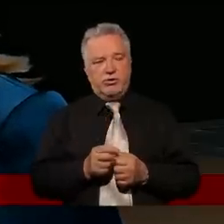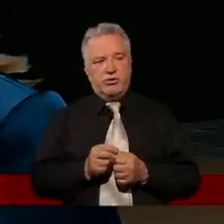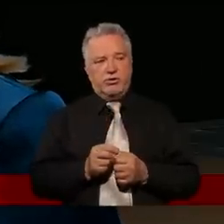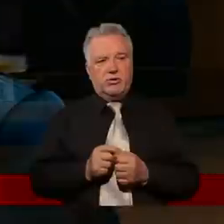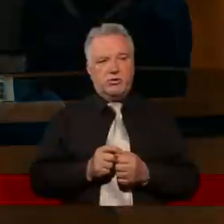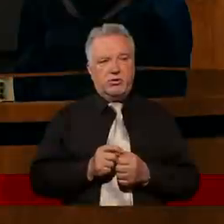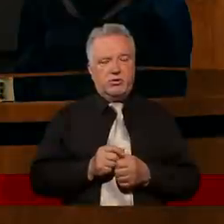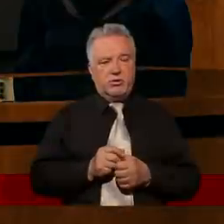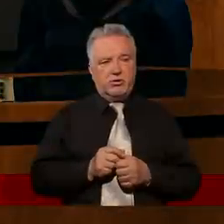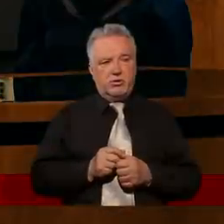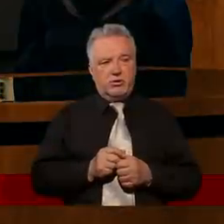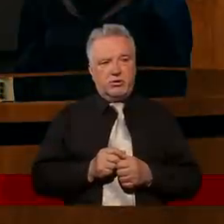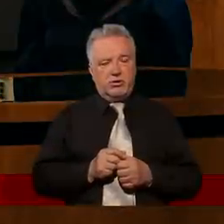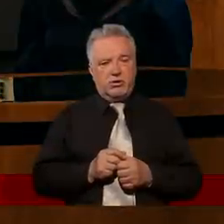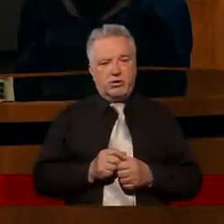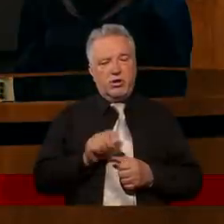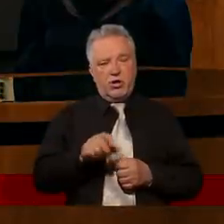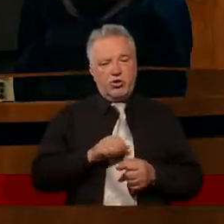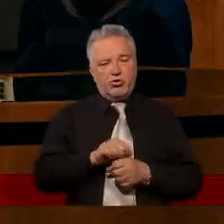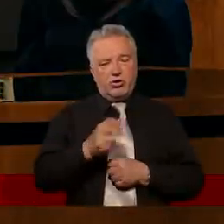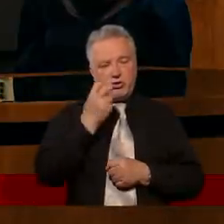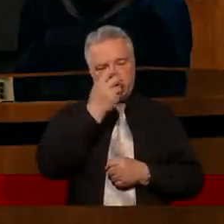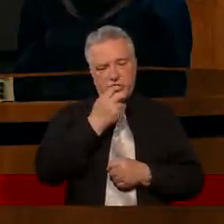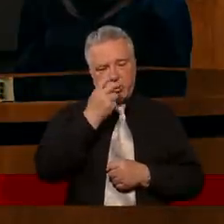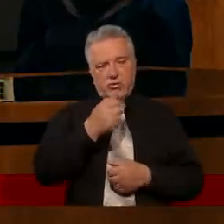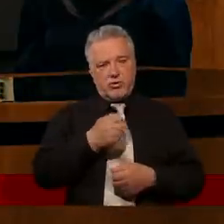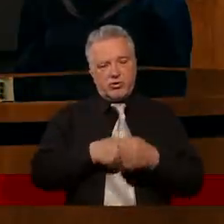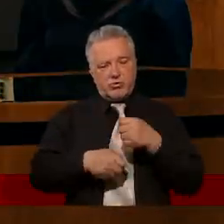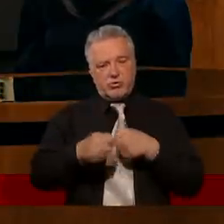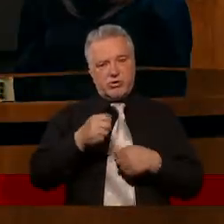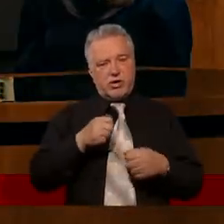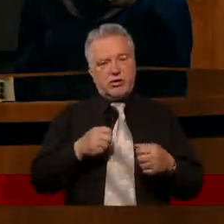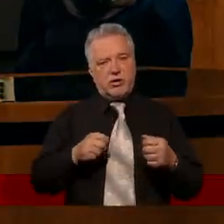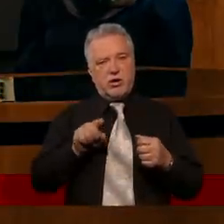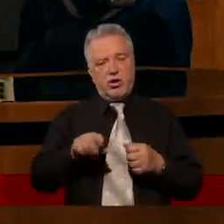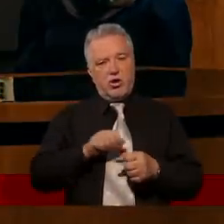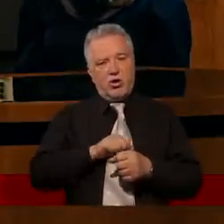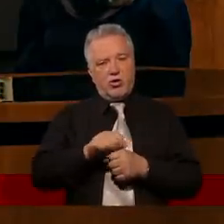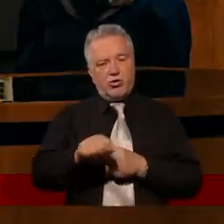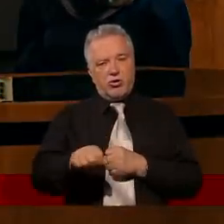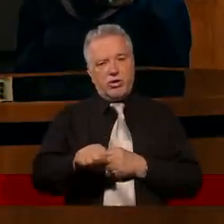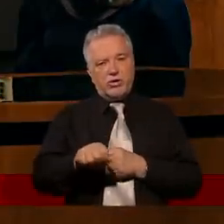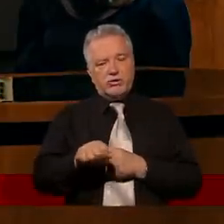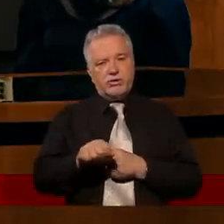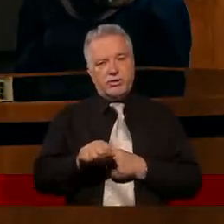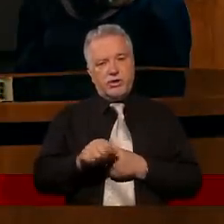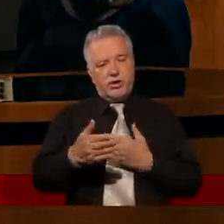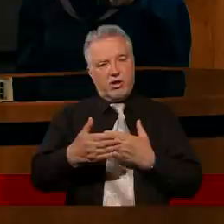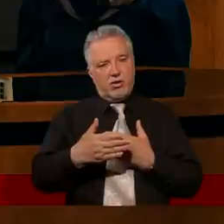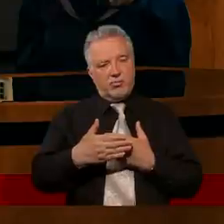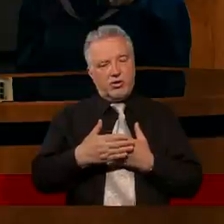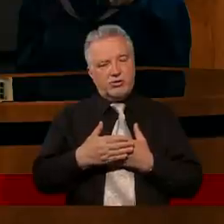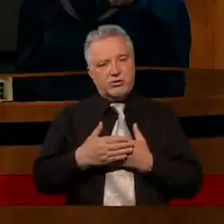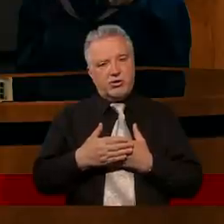człowieka. To jest bardzo ciekawe to rozwiązanie, bo ono jest zaraz w kontekście